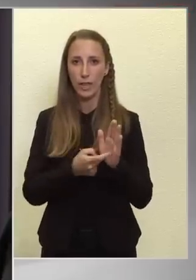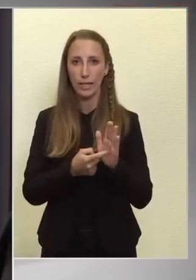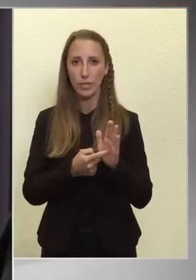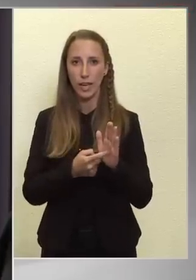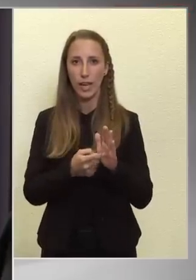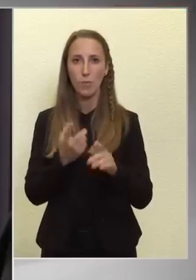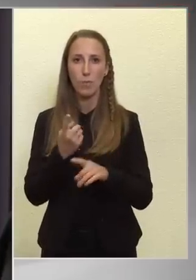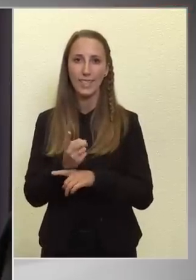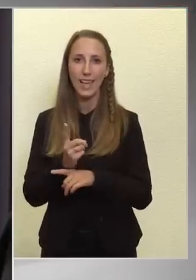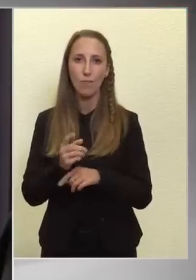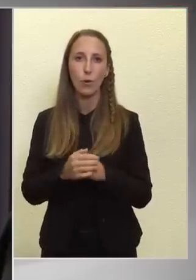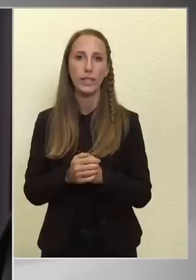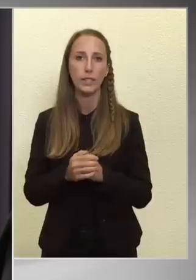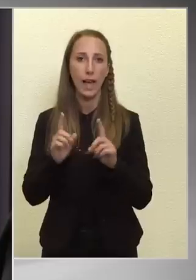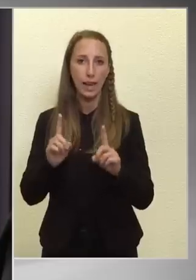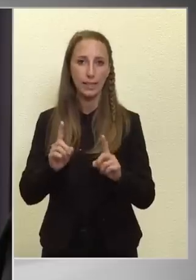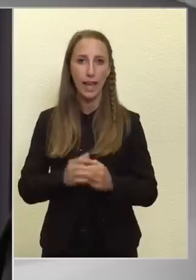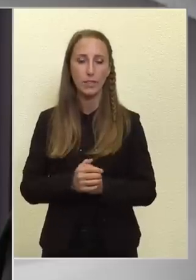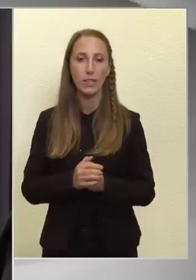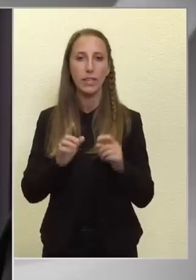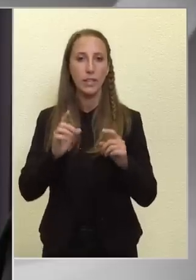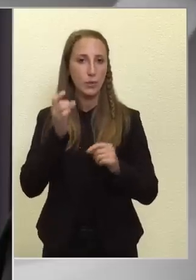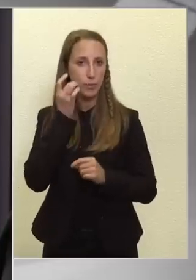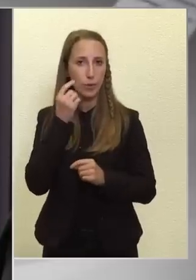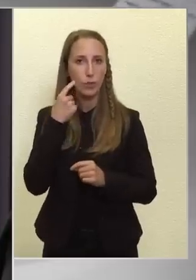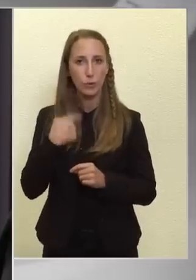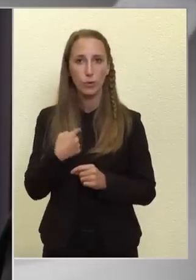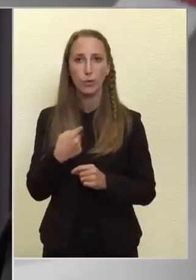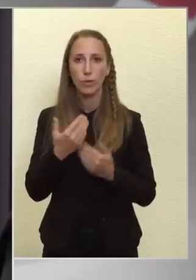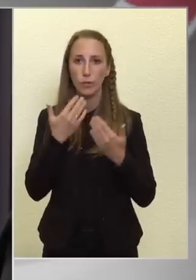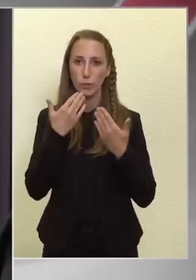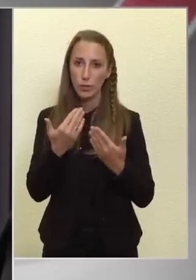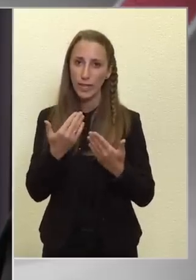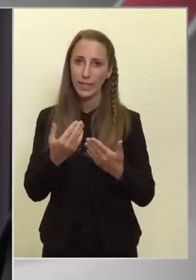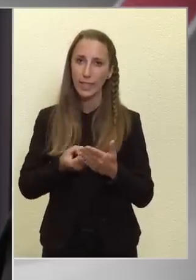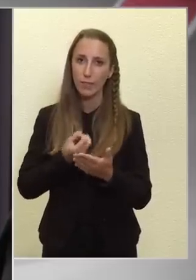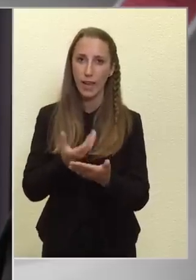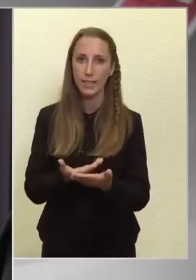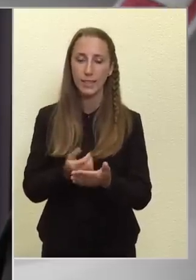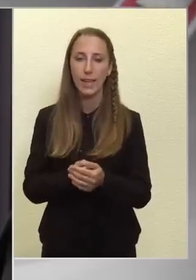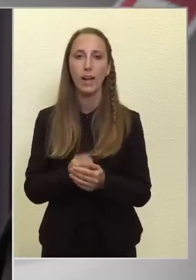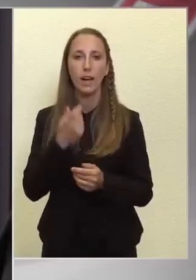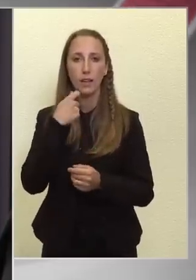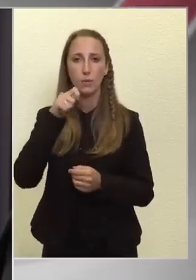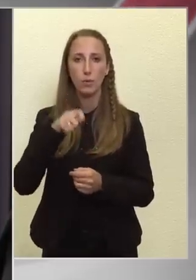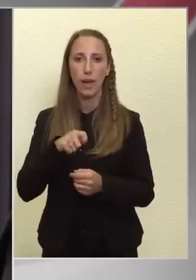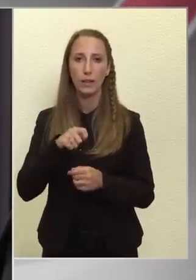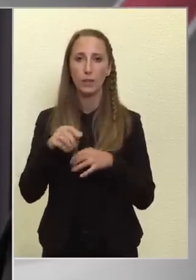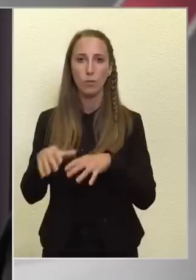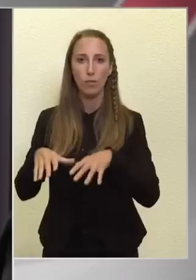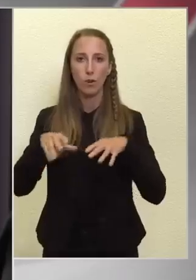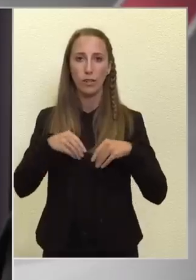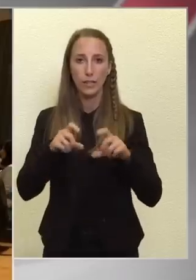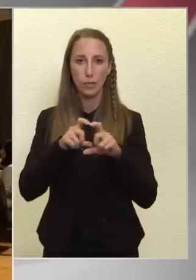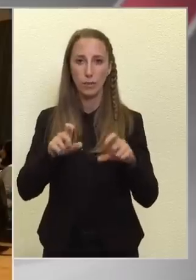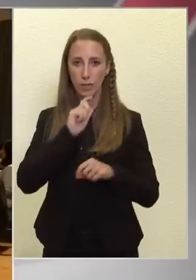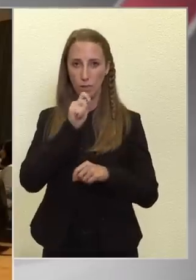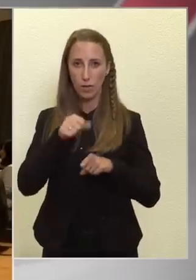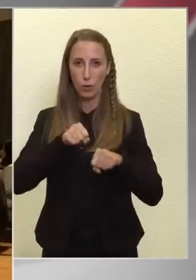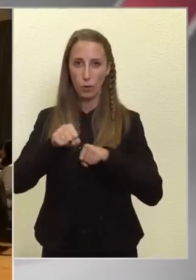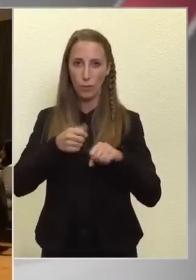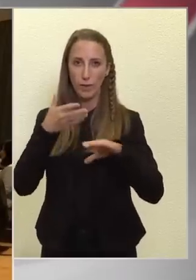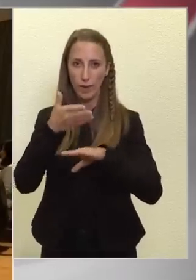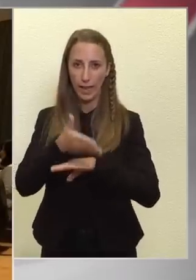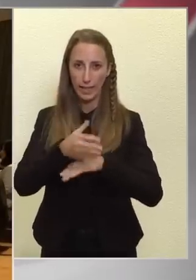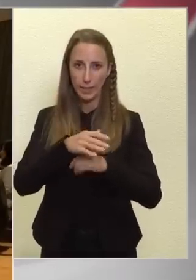megszápolni az állítást, mikor tudjuk, hogy köszönetét fejezte ki az ukránok befogadása miatt a magyar kormány